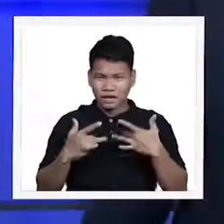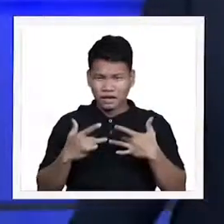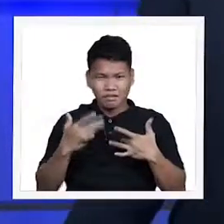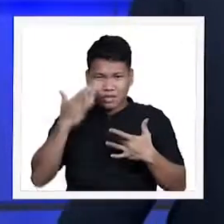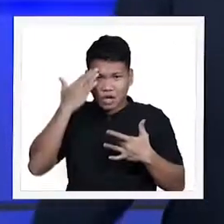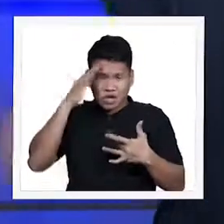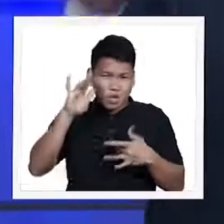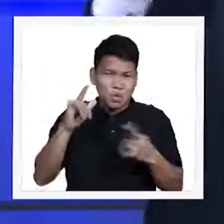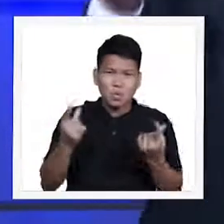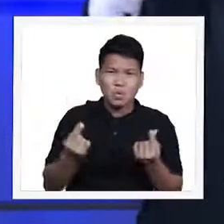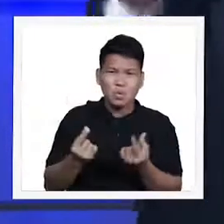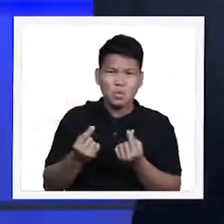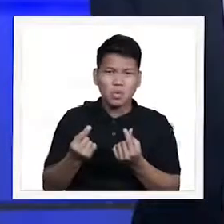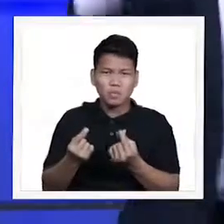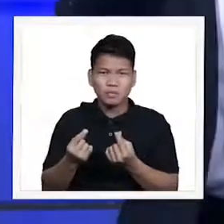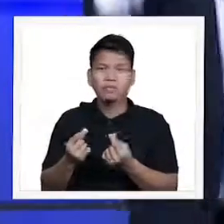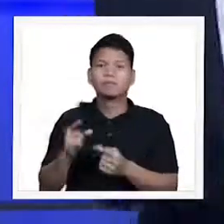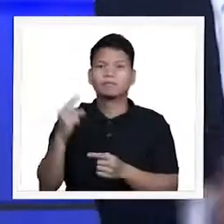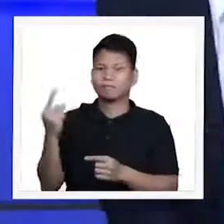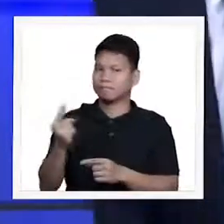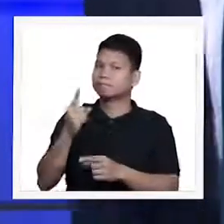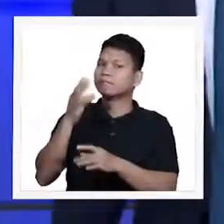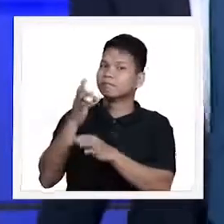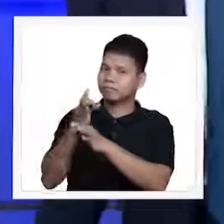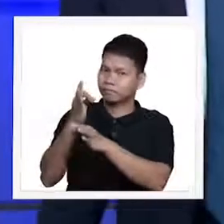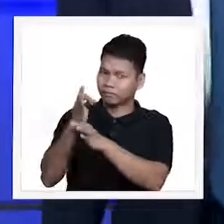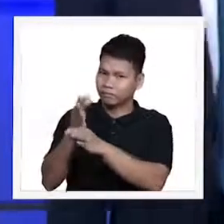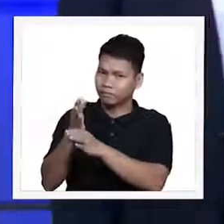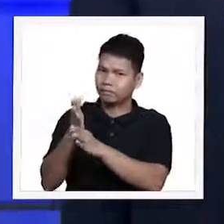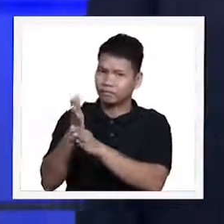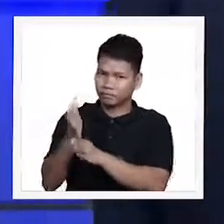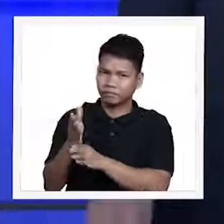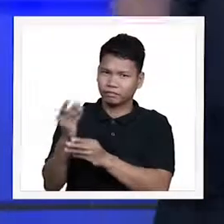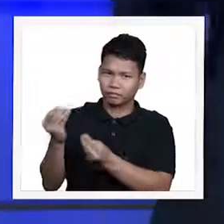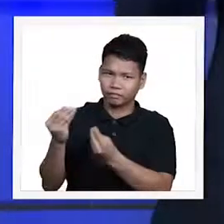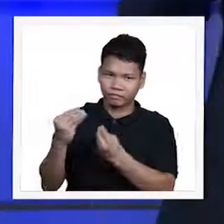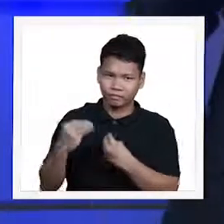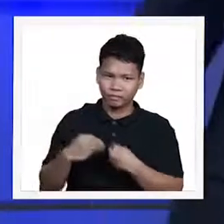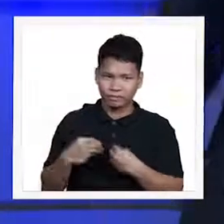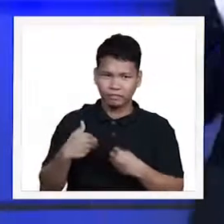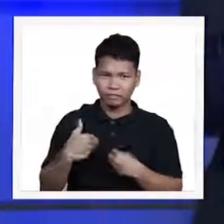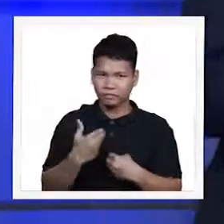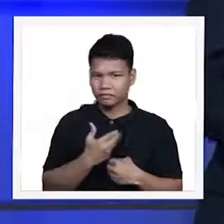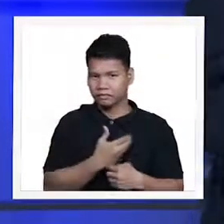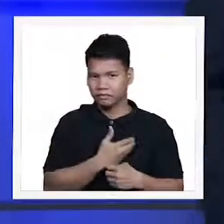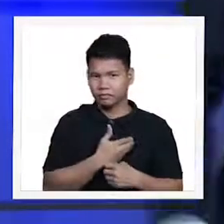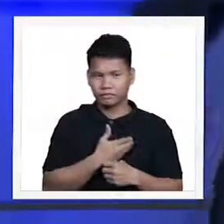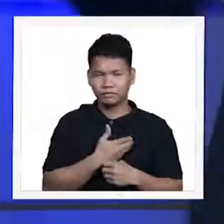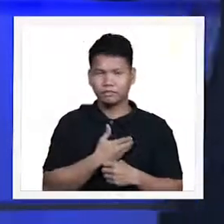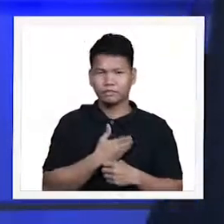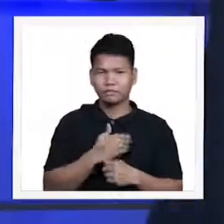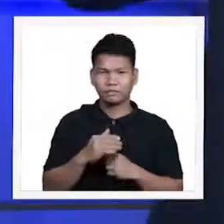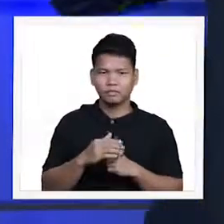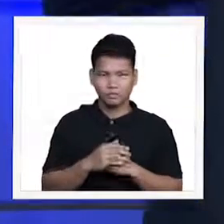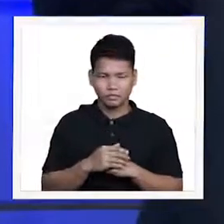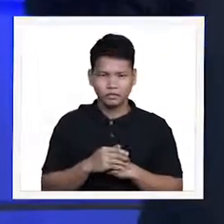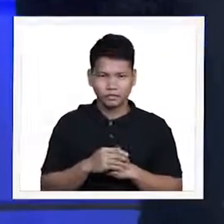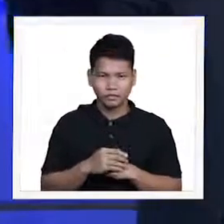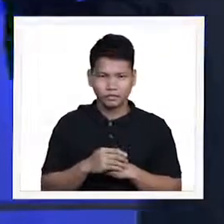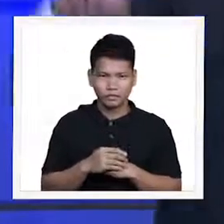gagawin. Wala pong ibang nagbibigay sa atin ng kalakasan kung hindi yung ating